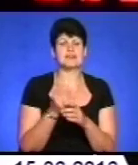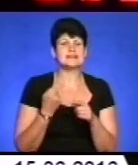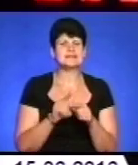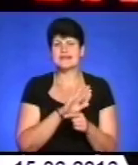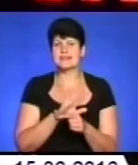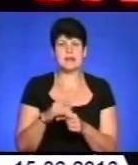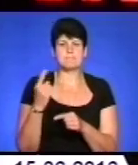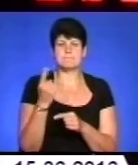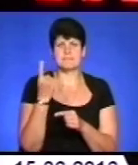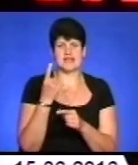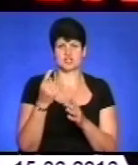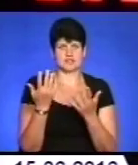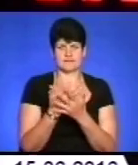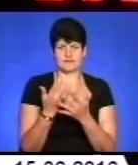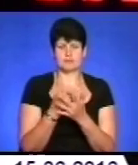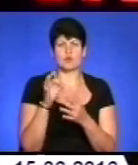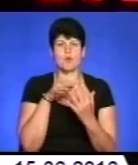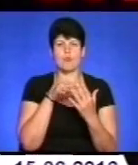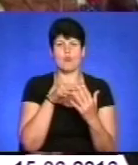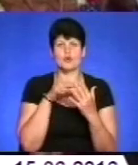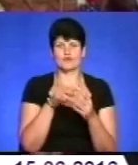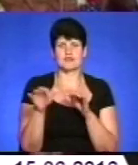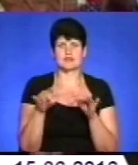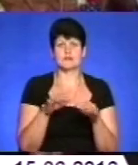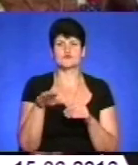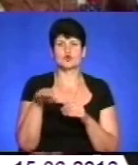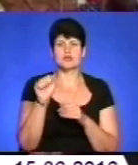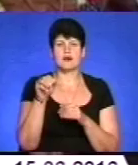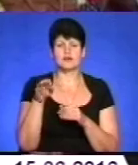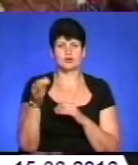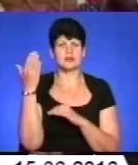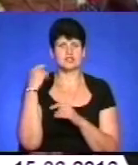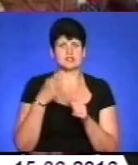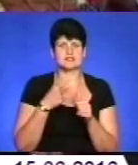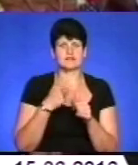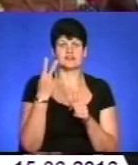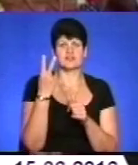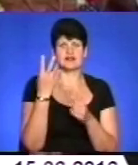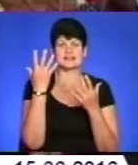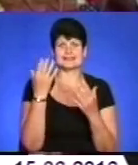перший фільм Руслана Ганущака при бойовій дії в зоні АТО. Попередній називається «Два дні в Іловальську».